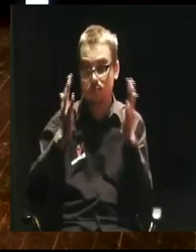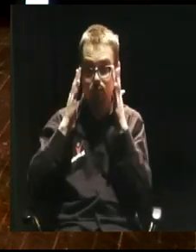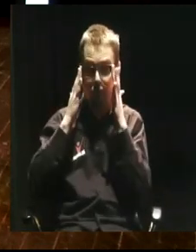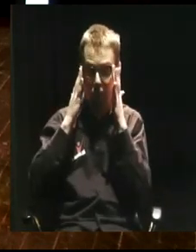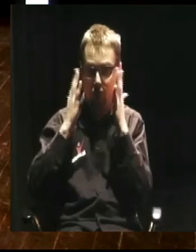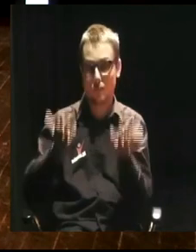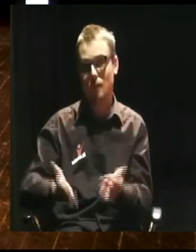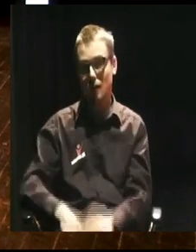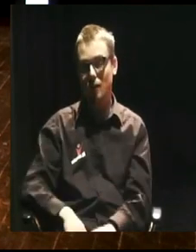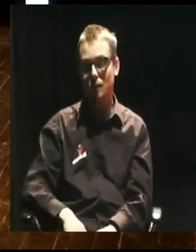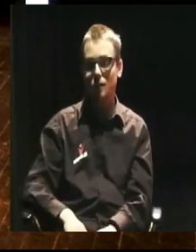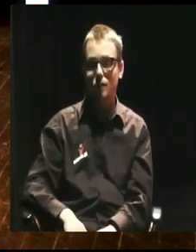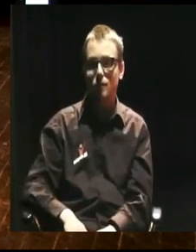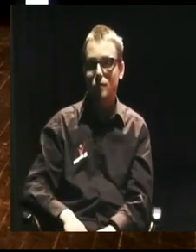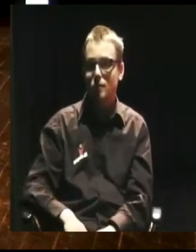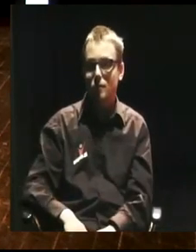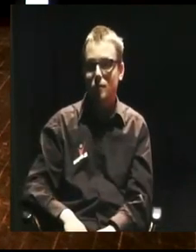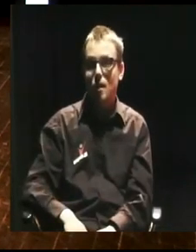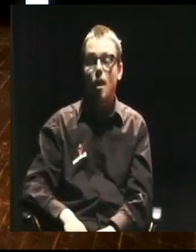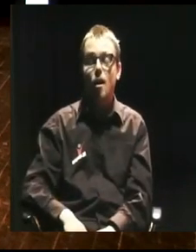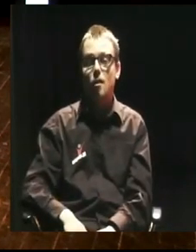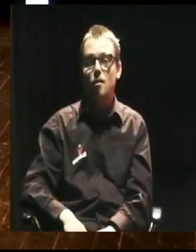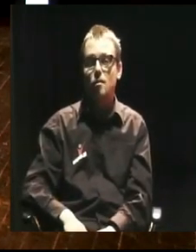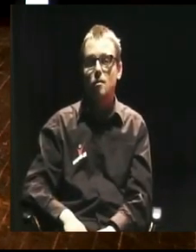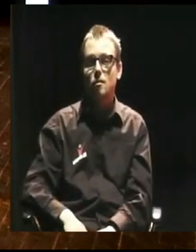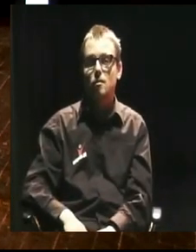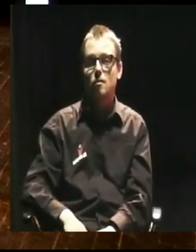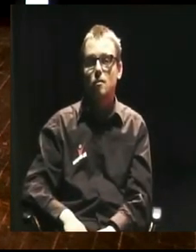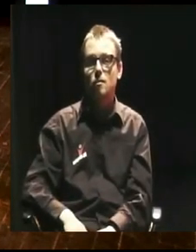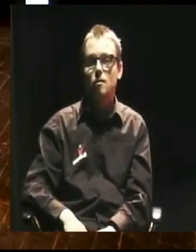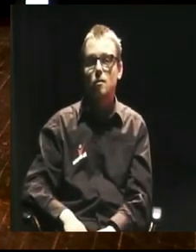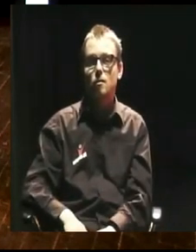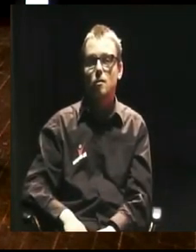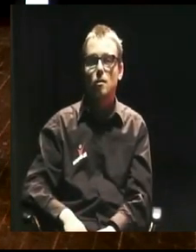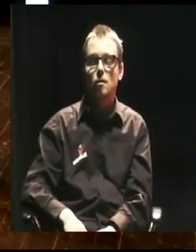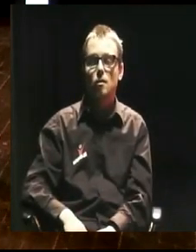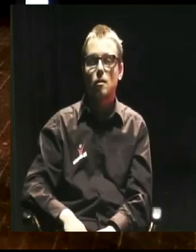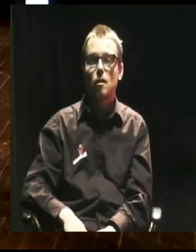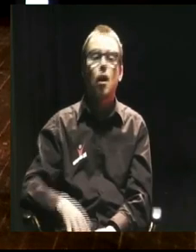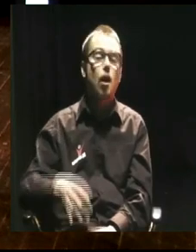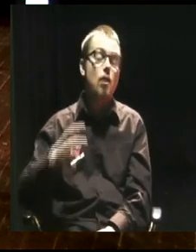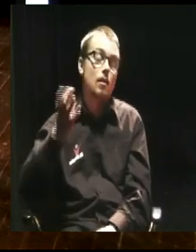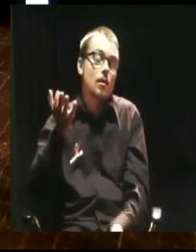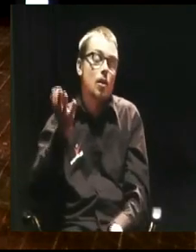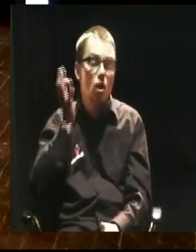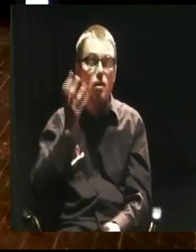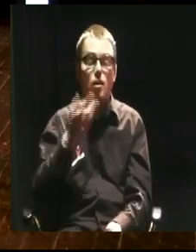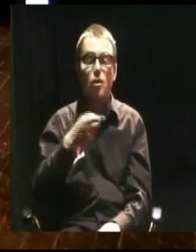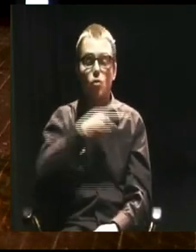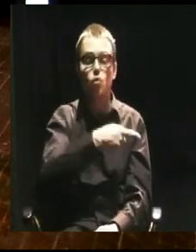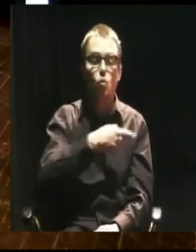dawna znajoma, nie powiedziałaby do niego, ej, no to jak ty masz takie długi, to ja odkupię te twoje długi, ale ty mi dasz, co z Polski zostało.